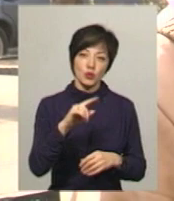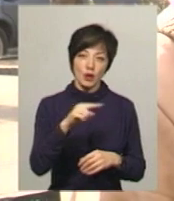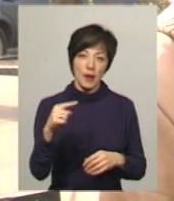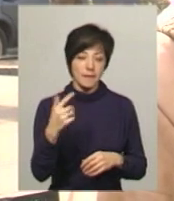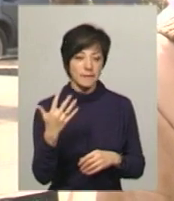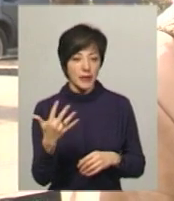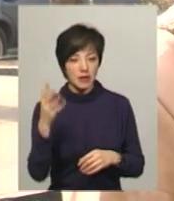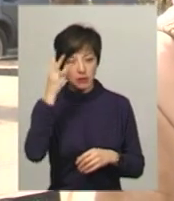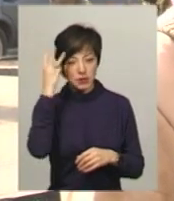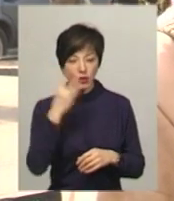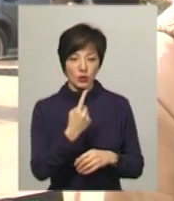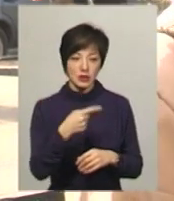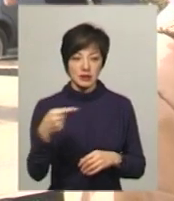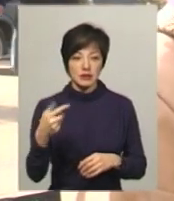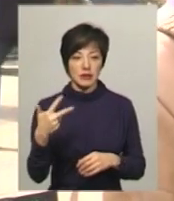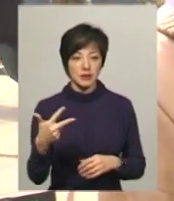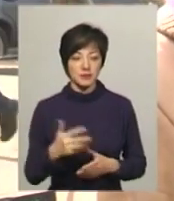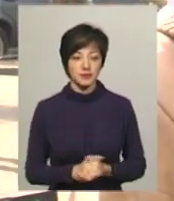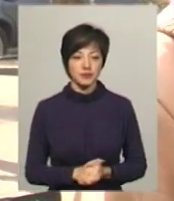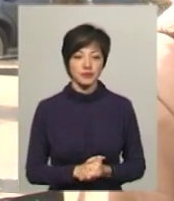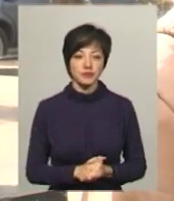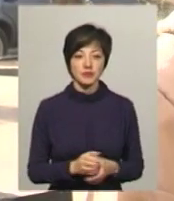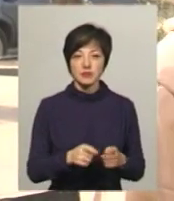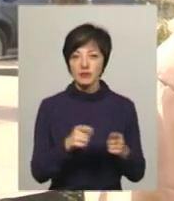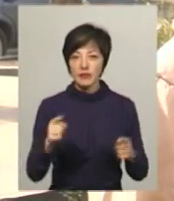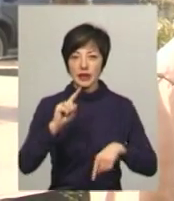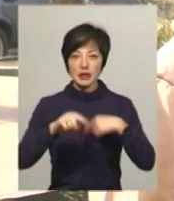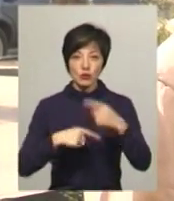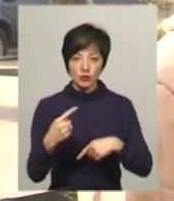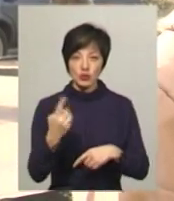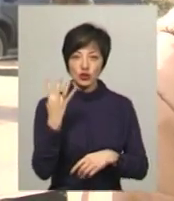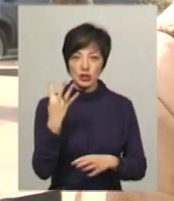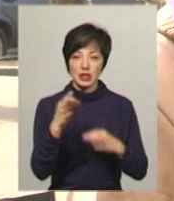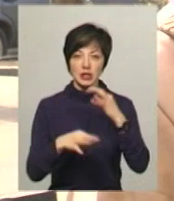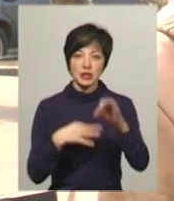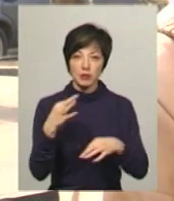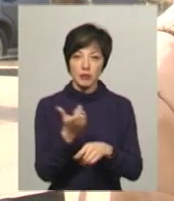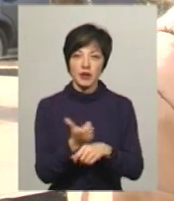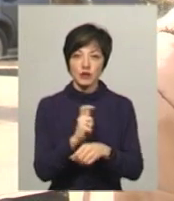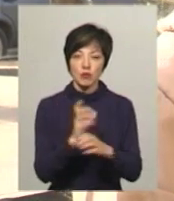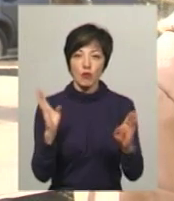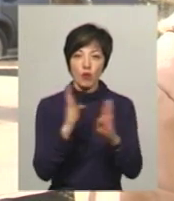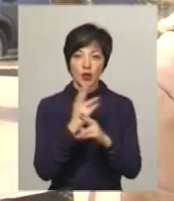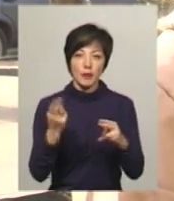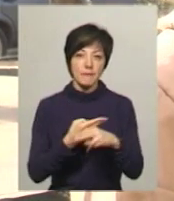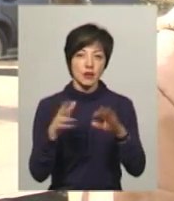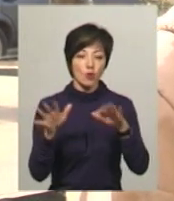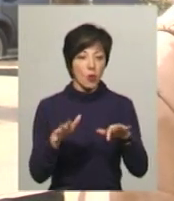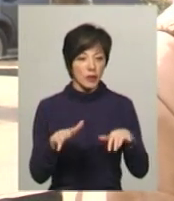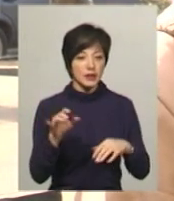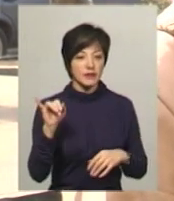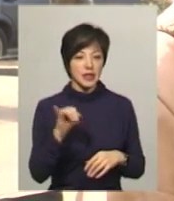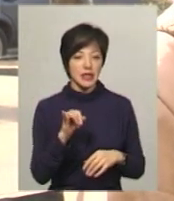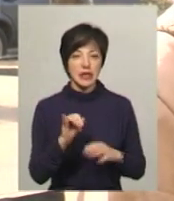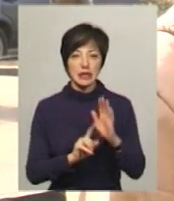обласному центрі 1-3 градуси тепла. Впродовж наступних чотирьох діб приважатиме погода без опадів і